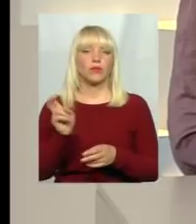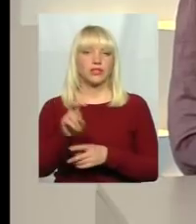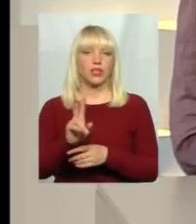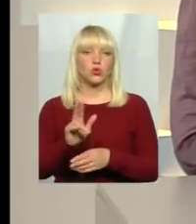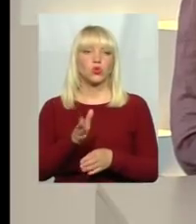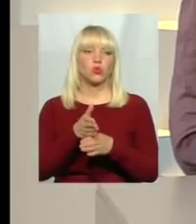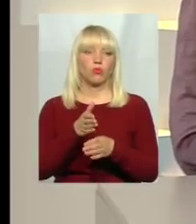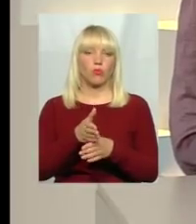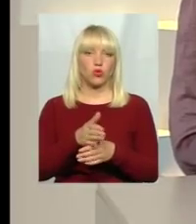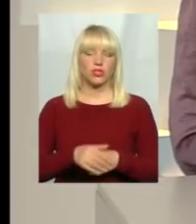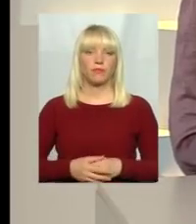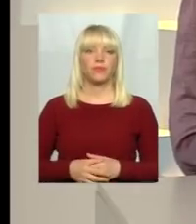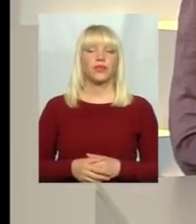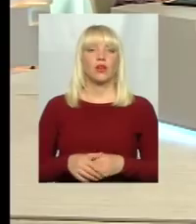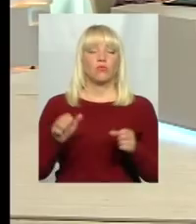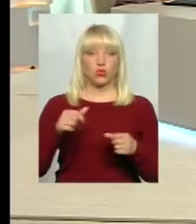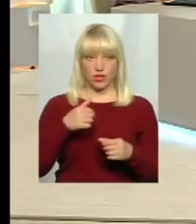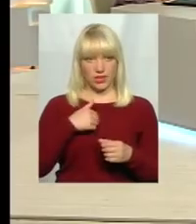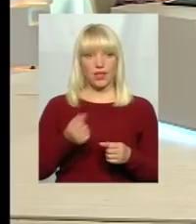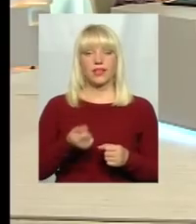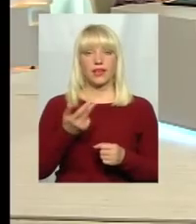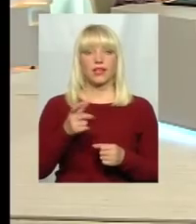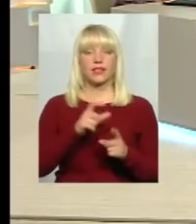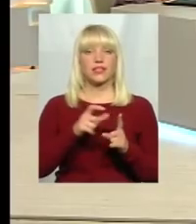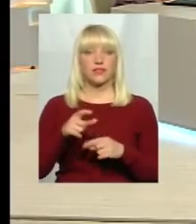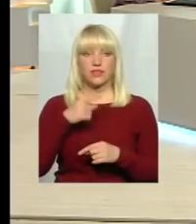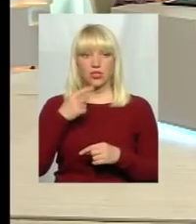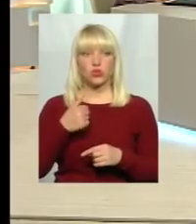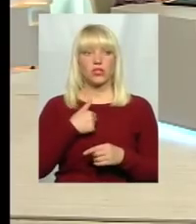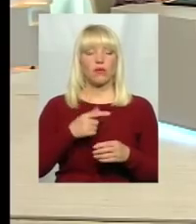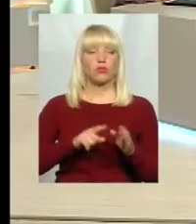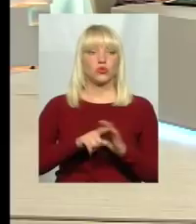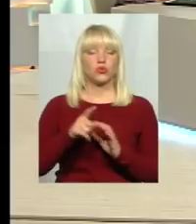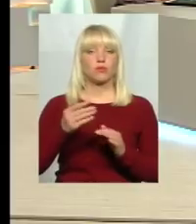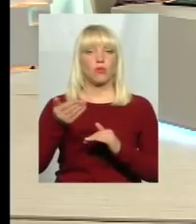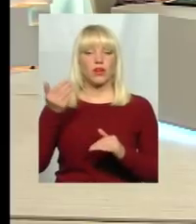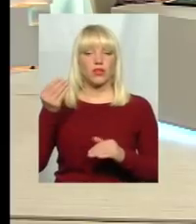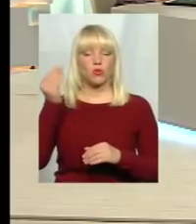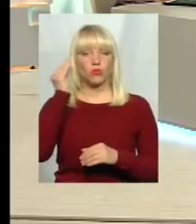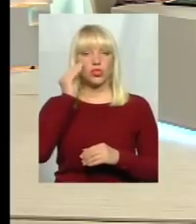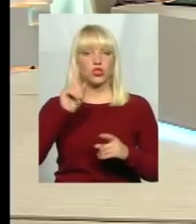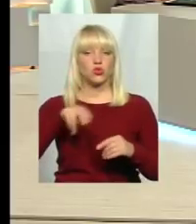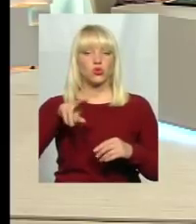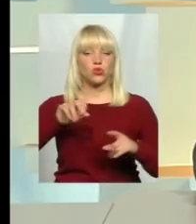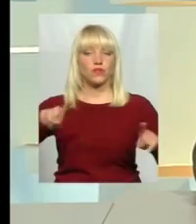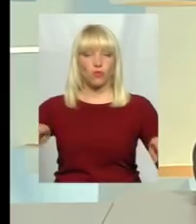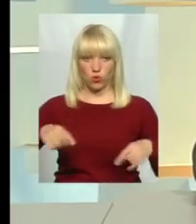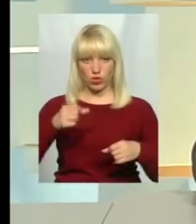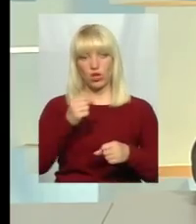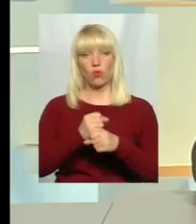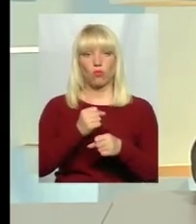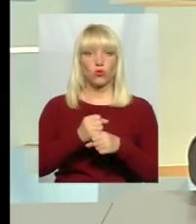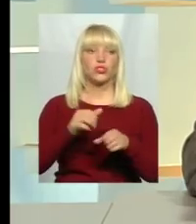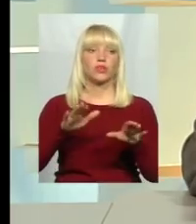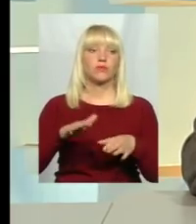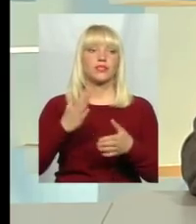Можна я декілька слів скажу? Ну, я все ж таки почну з попередньої позиції стосовно створення робочих місць. Хочу сказати, що в нас є маса